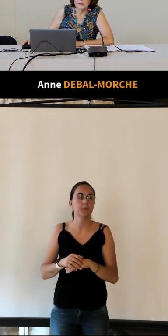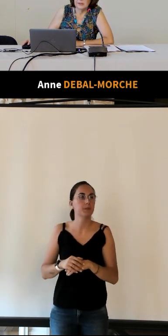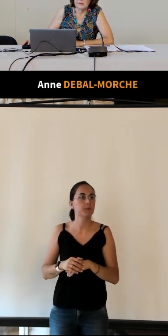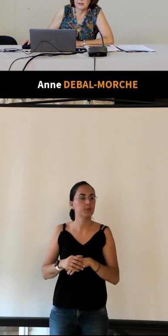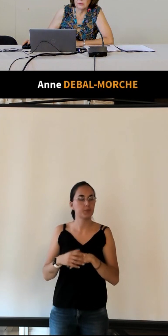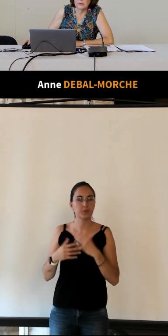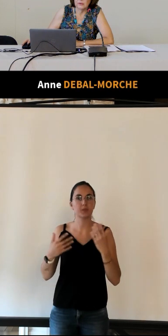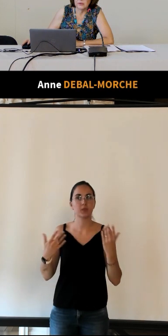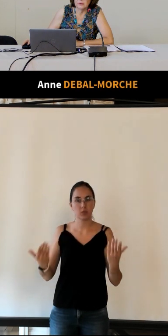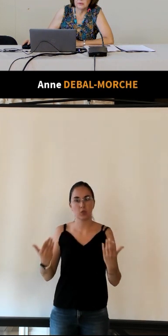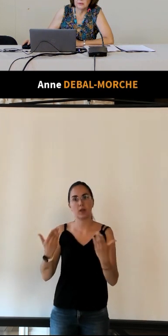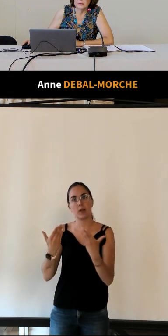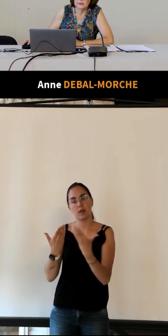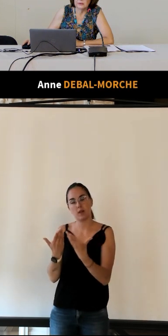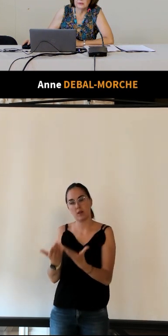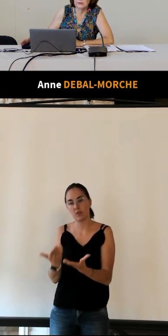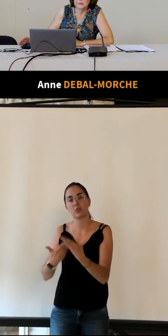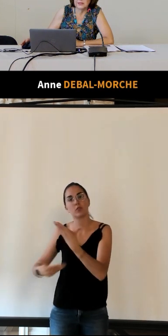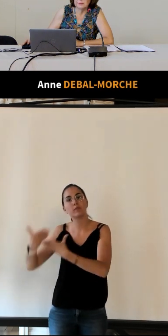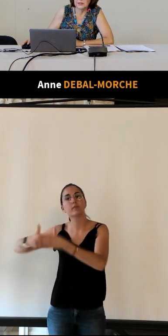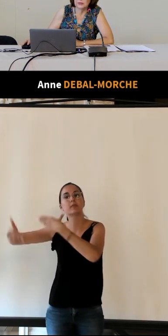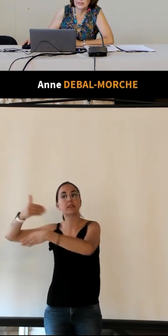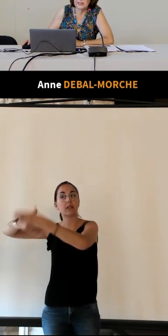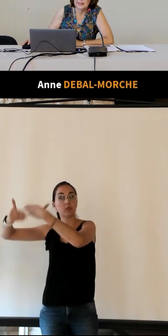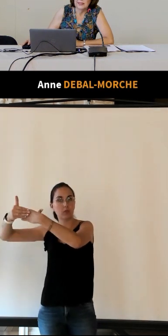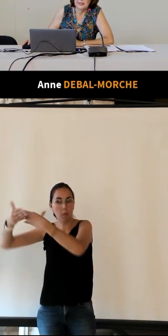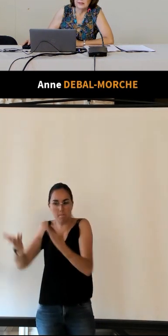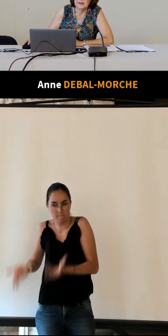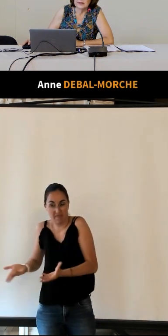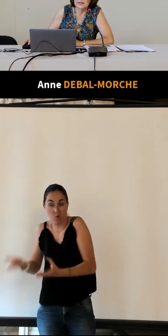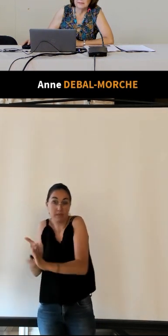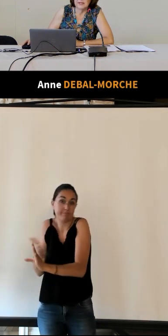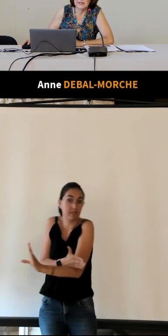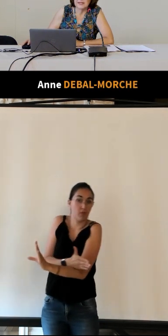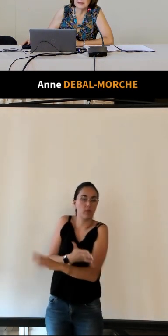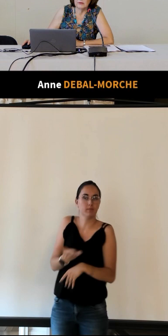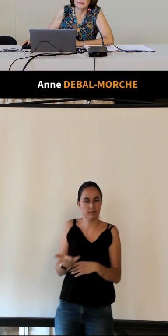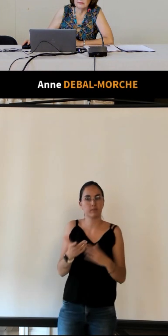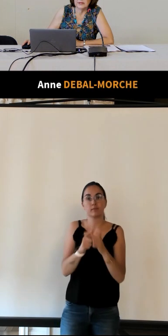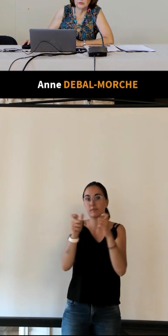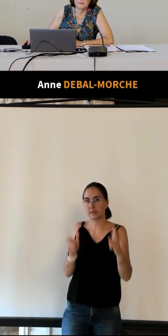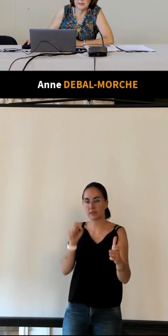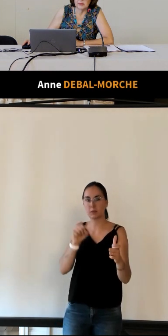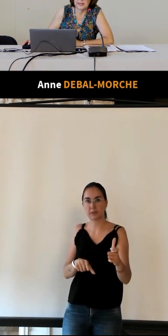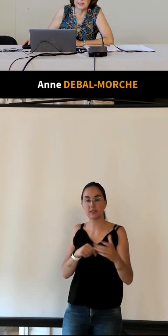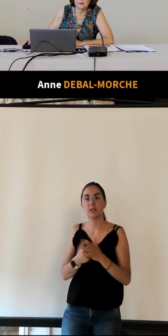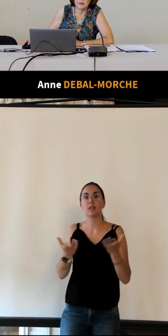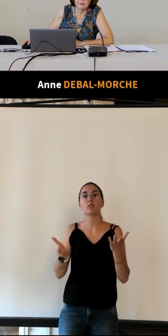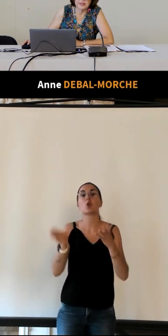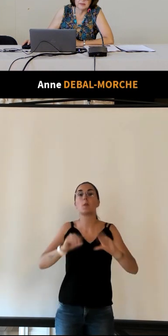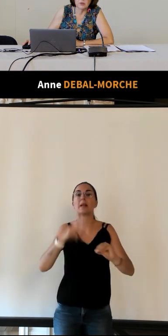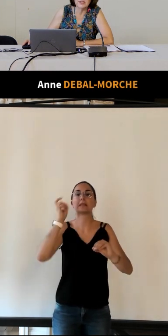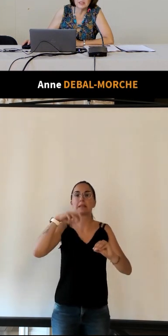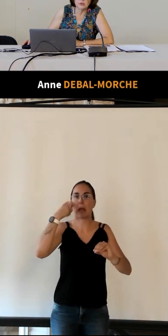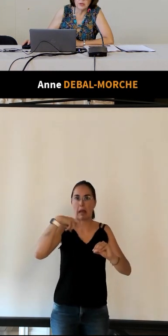donc avant la construction du bâtiment actuel qui était placé situé place de la gare donc